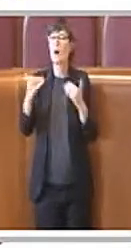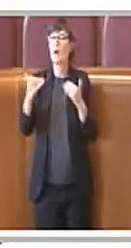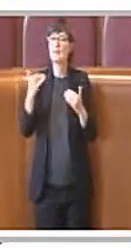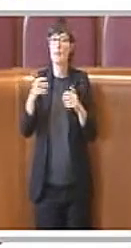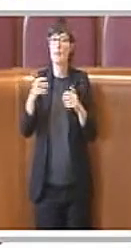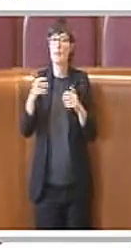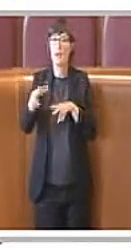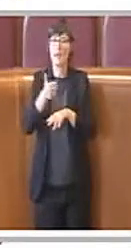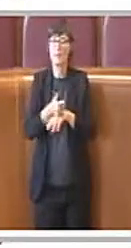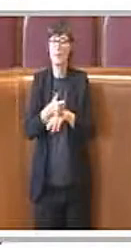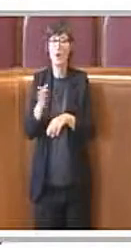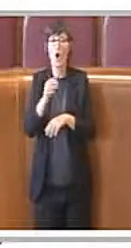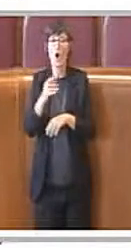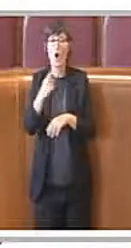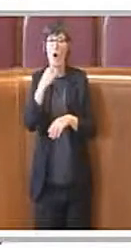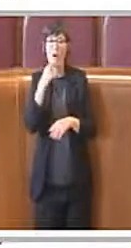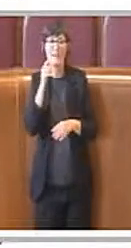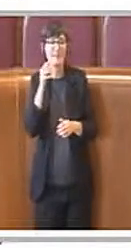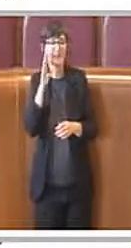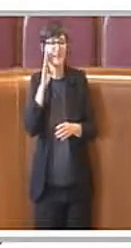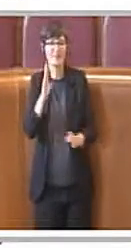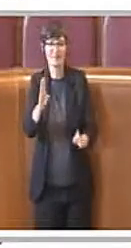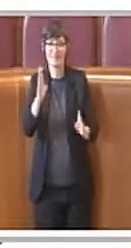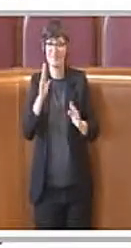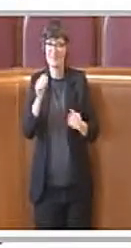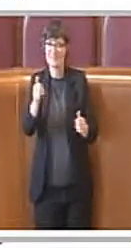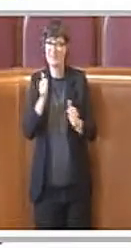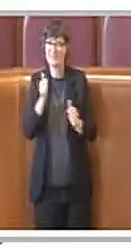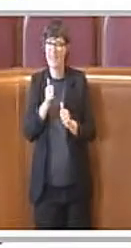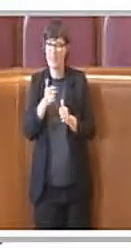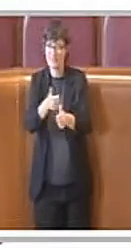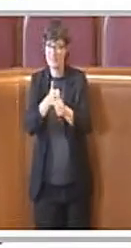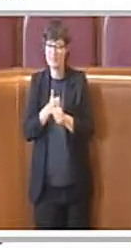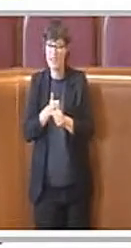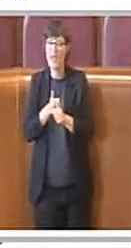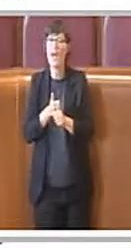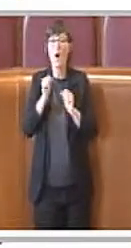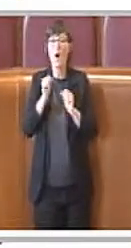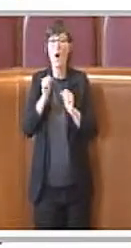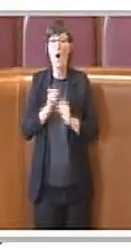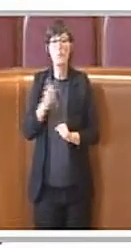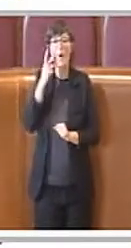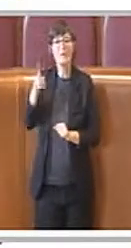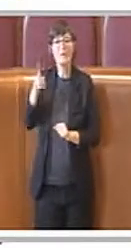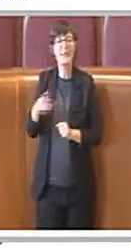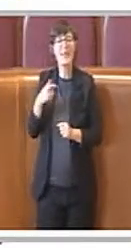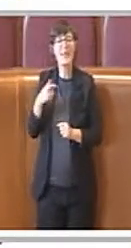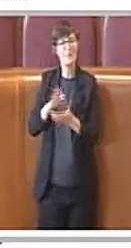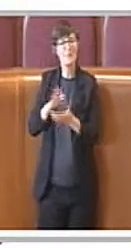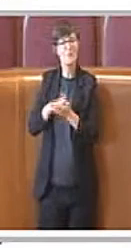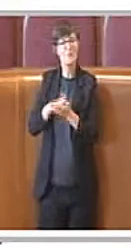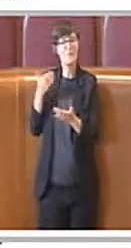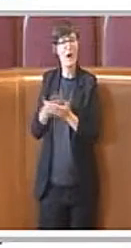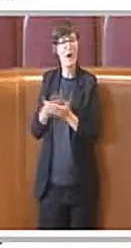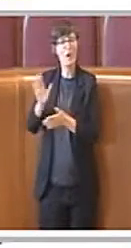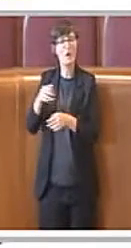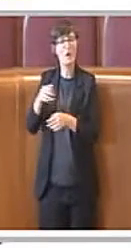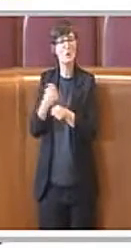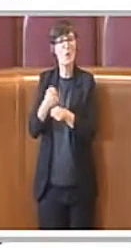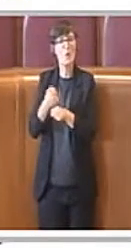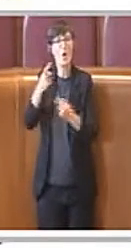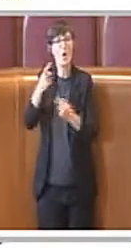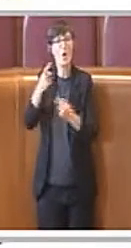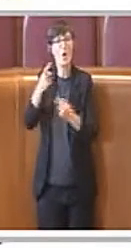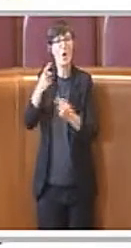esempio per via telematica, di poter conoscere e apprezzare il prezioso contributo delle consulte cittadine, mediante l'illustrazione delle loro